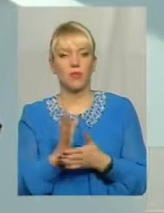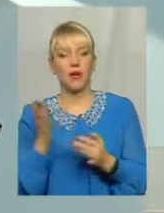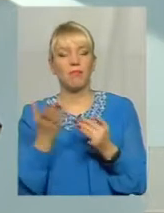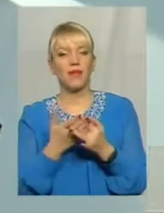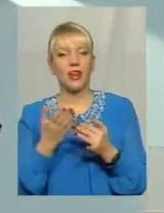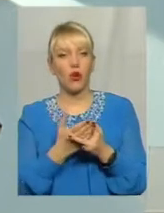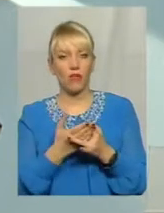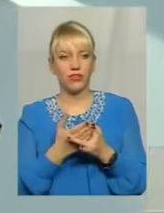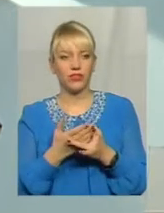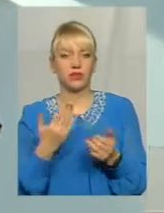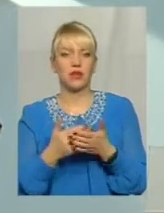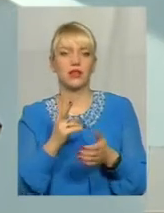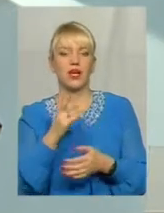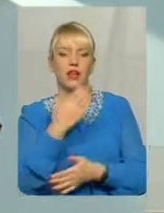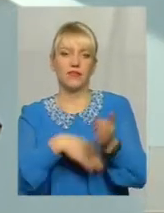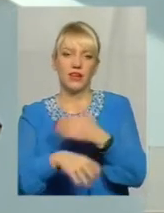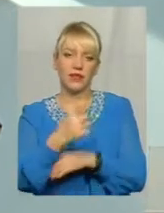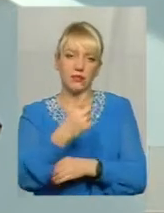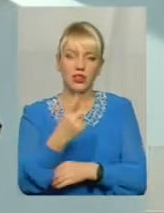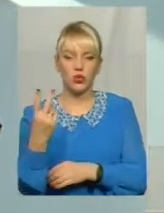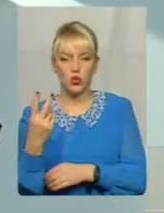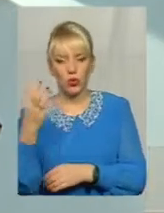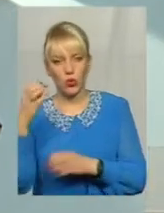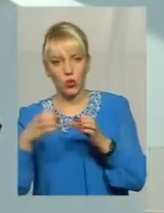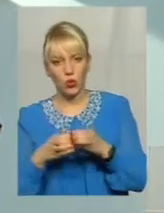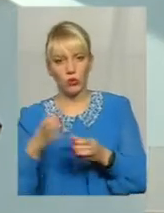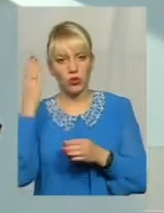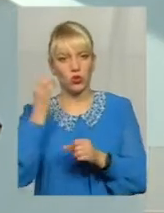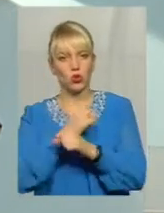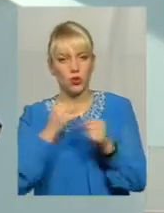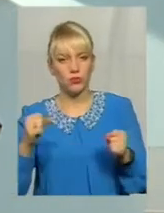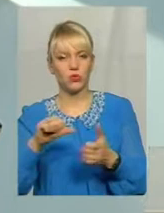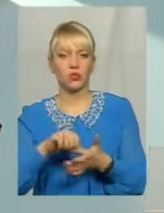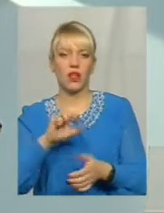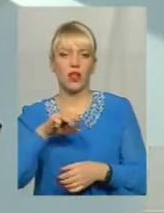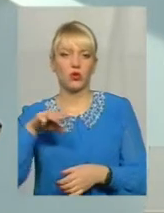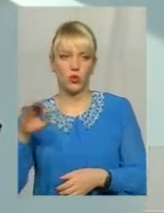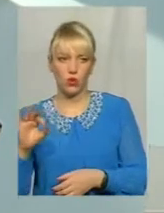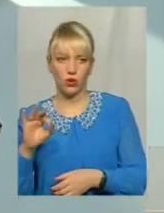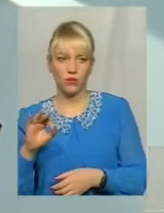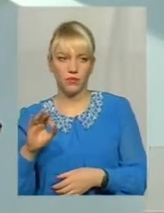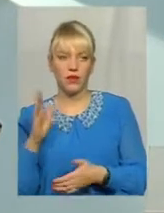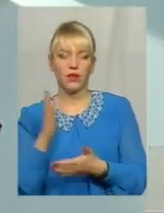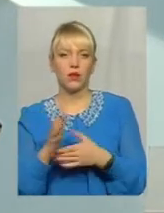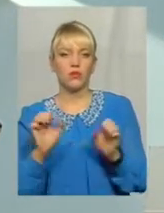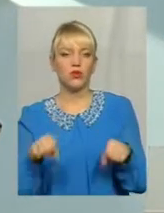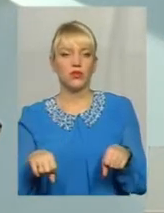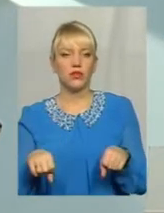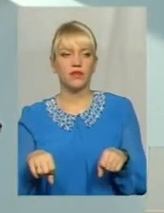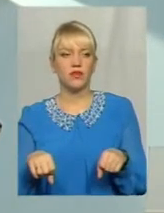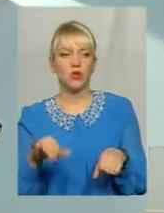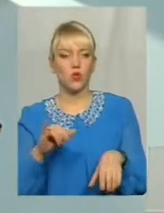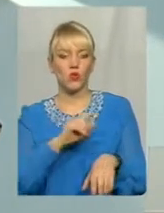позиції Там інвалідність друга, перша група Чорнобильці, учасники АТО Відповідно там є можливість у